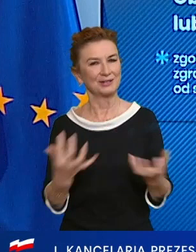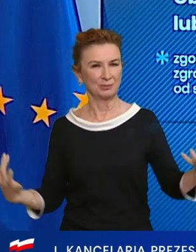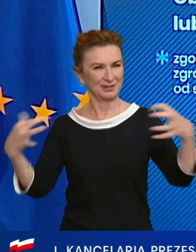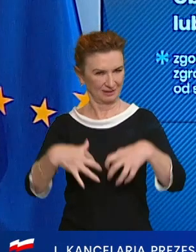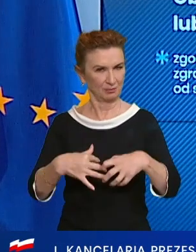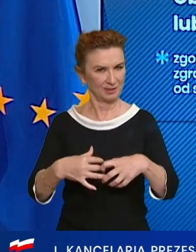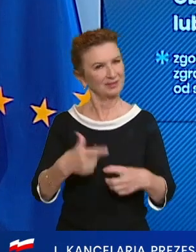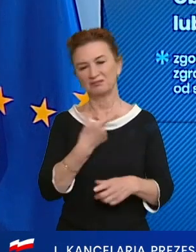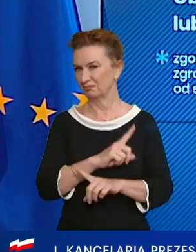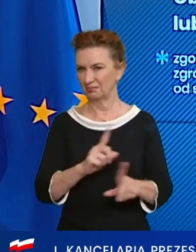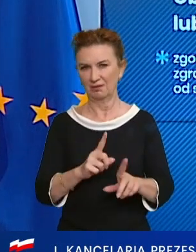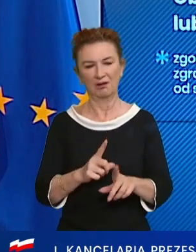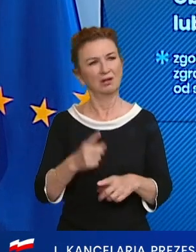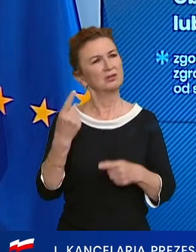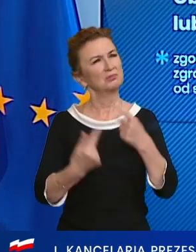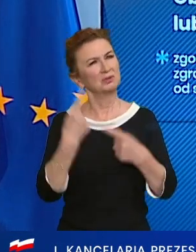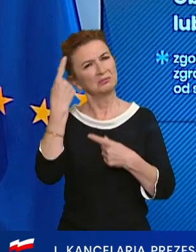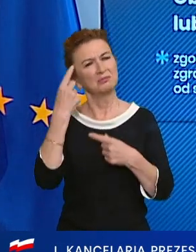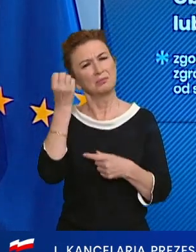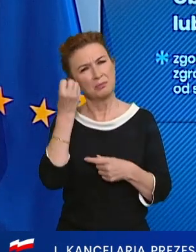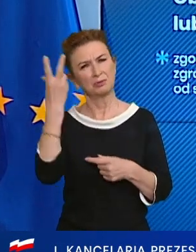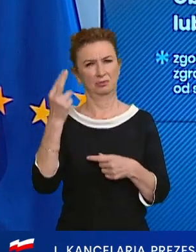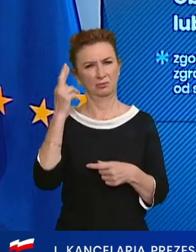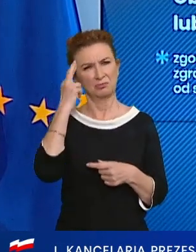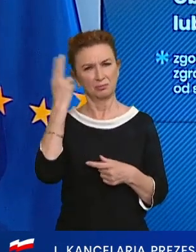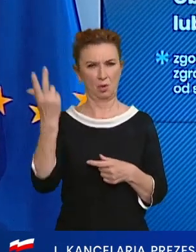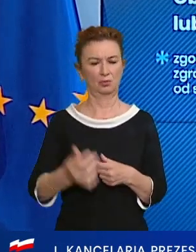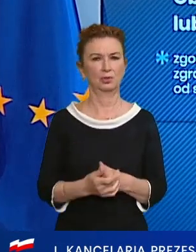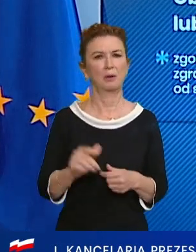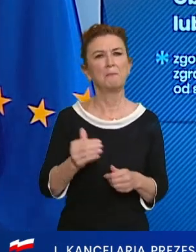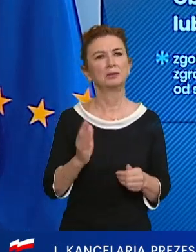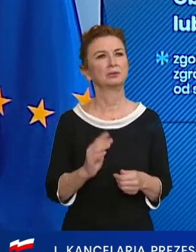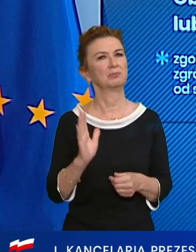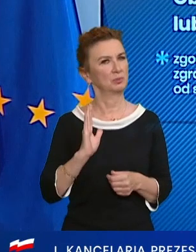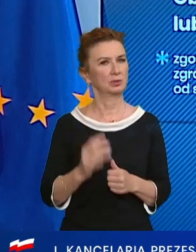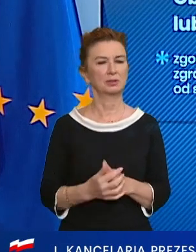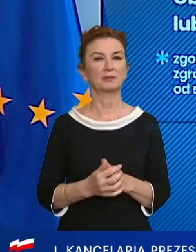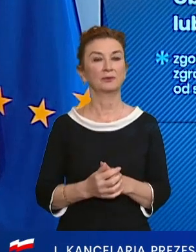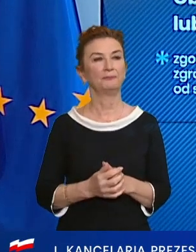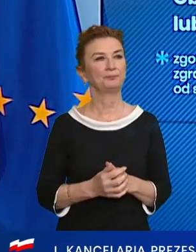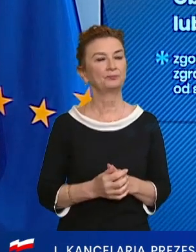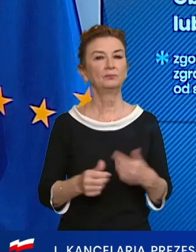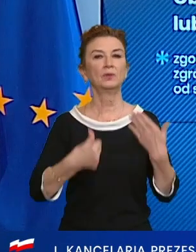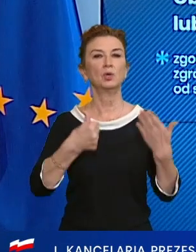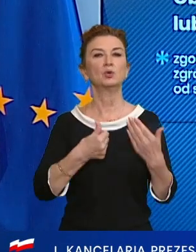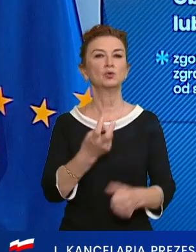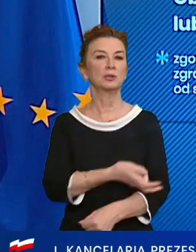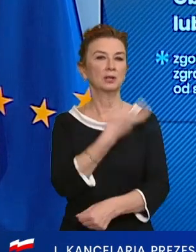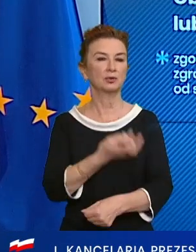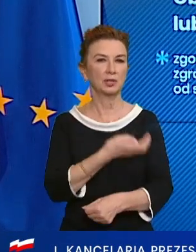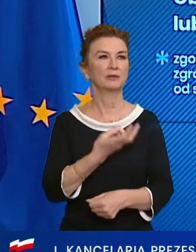zdrowy rozsądek, to pewne wentyle bezpieczeństwa będą tutaj zastosowane. Tydzień później, 6 czerwca,